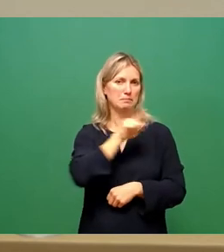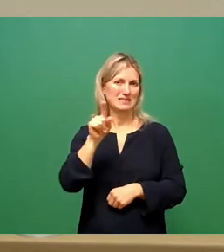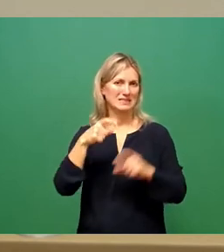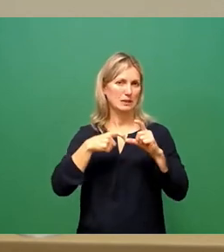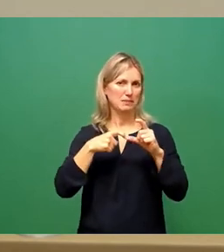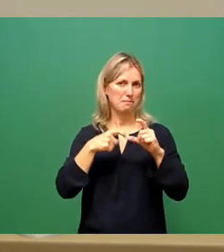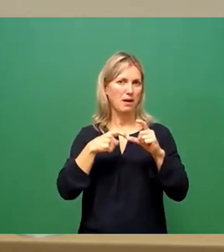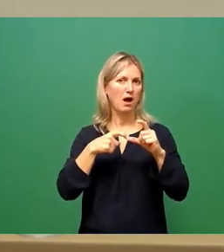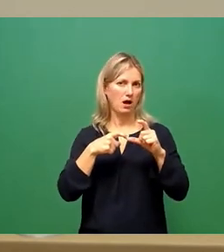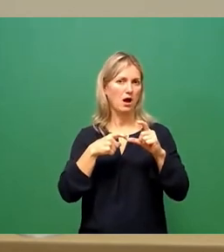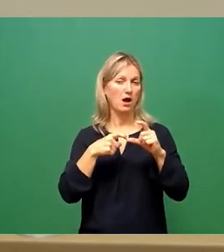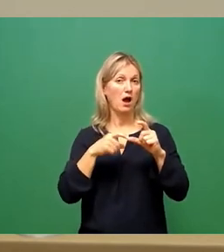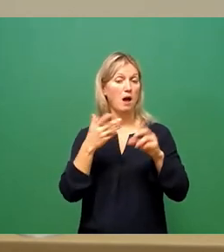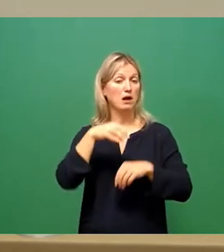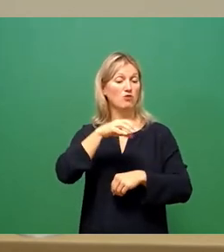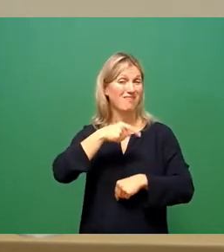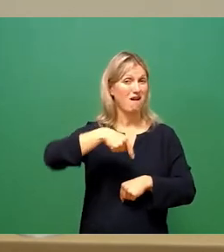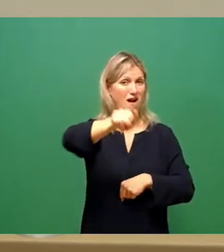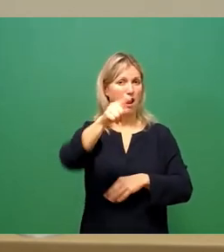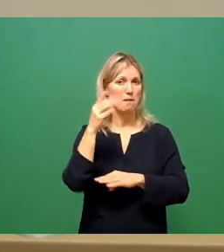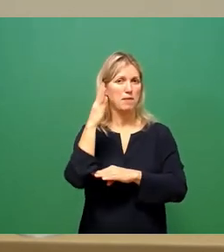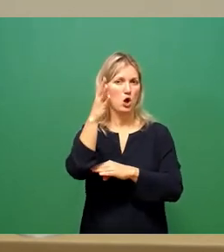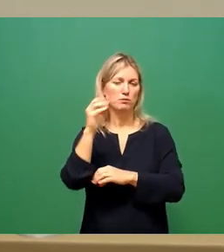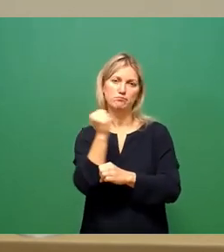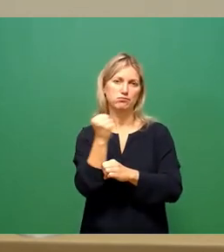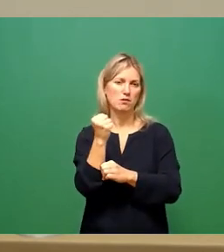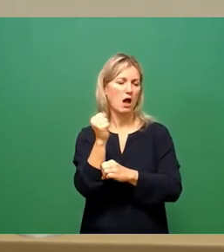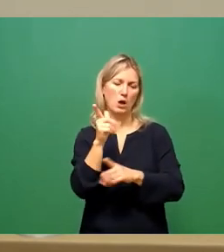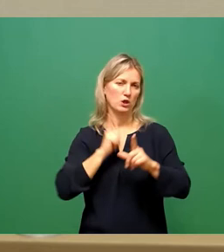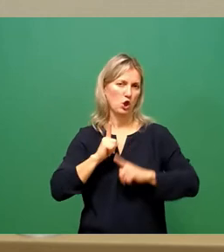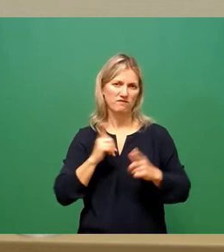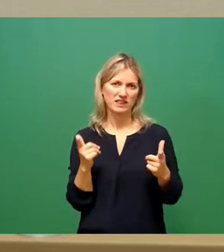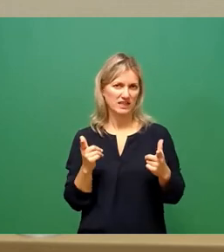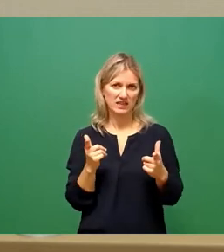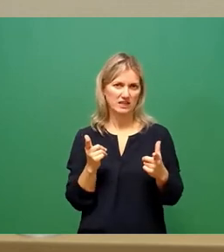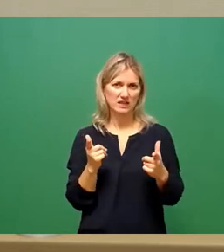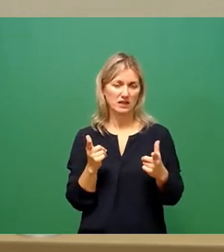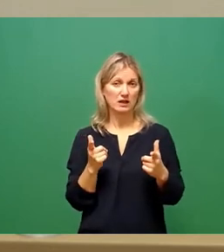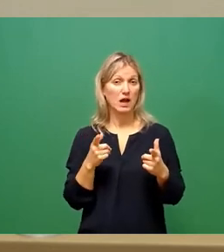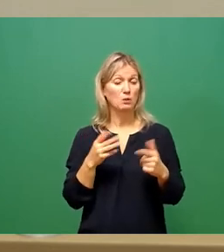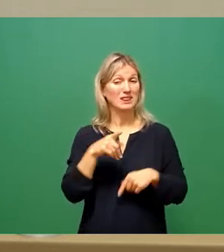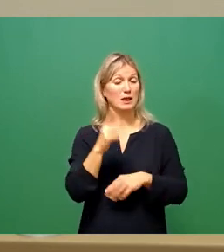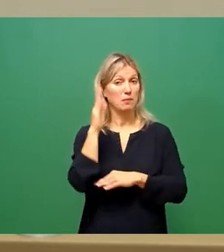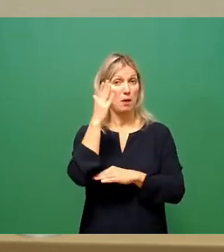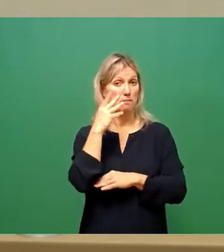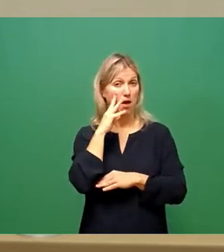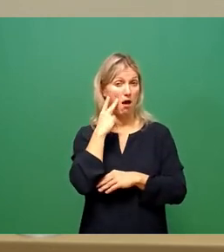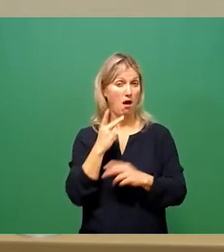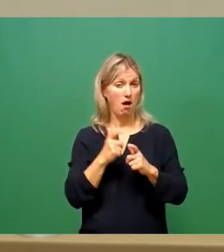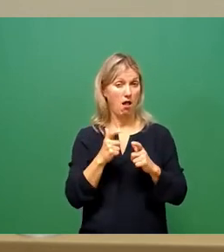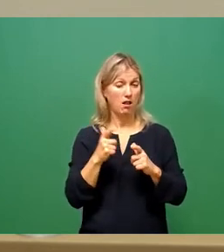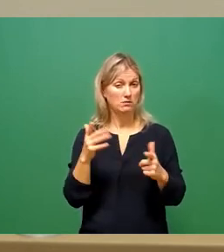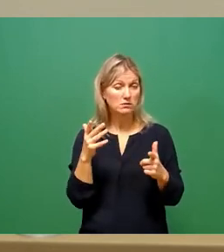kann die Stadt nicht alle Bäume wässern, das ist auch grundsätzlich gar nicht notwendig. Mit zunehmendem Alter reichen die Bäume durch